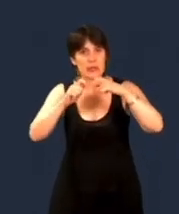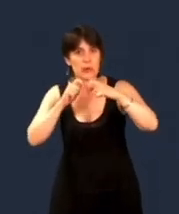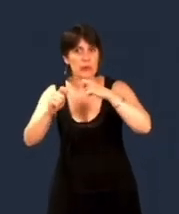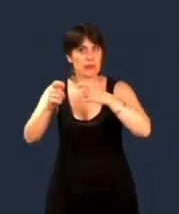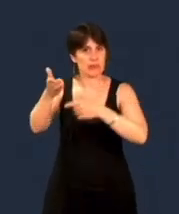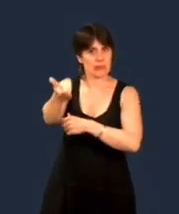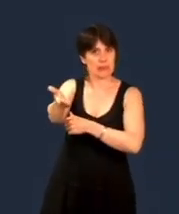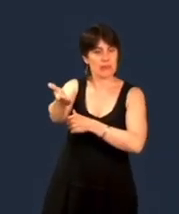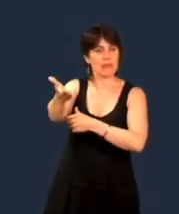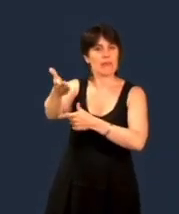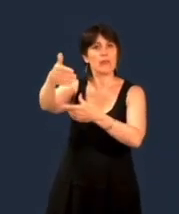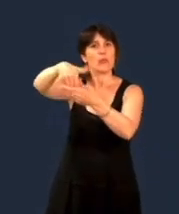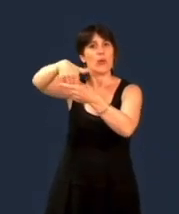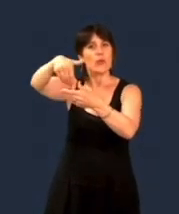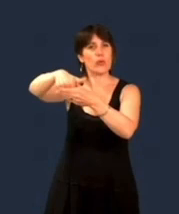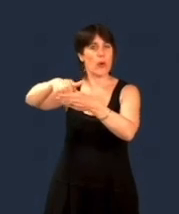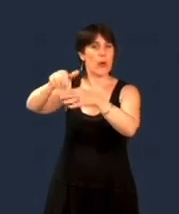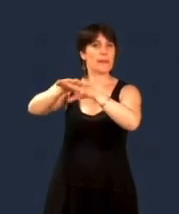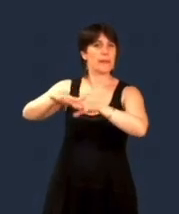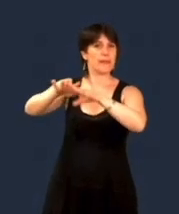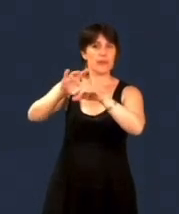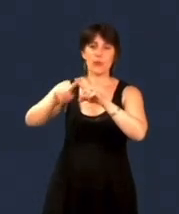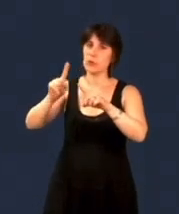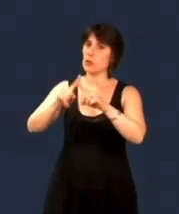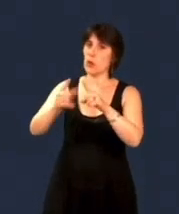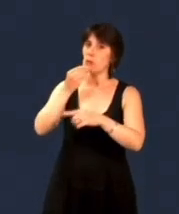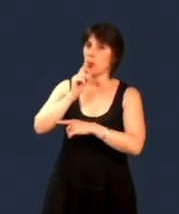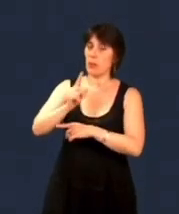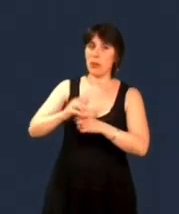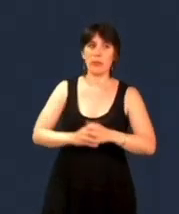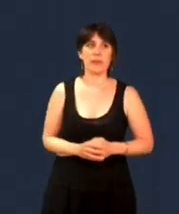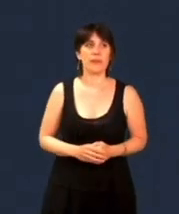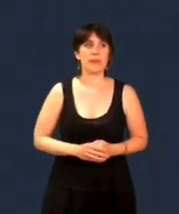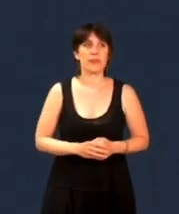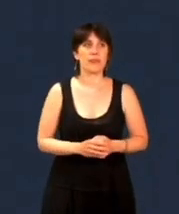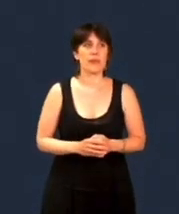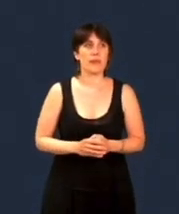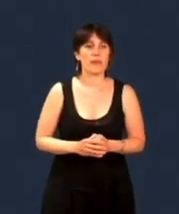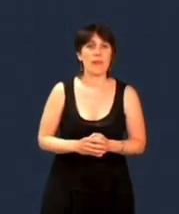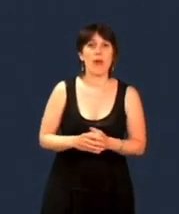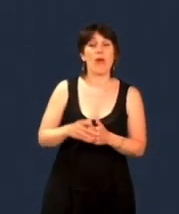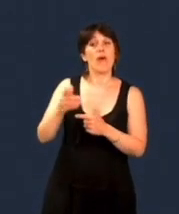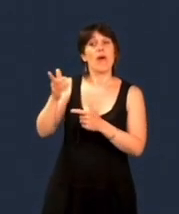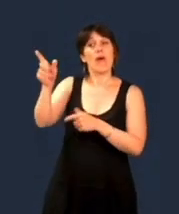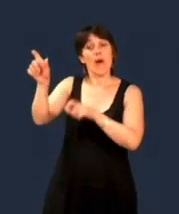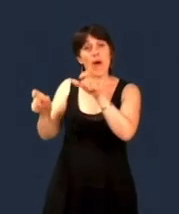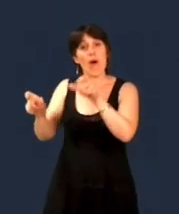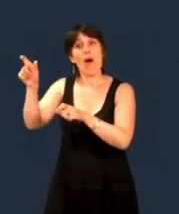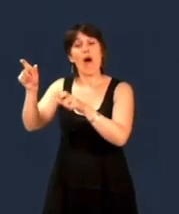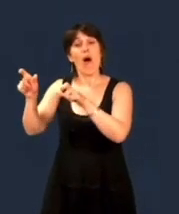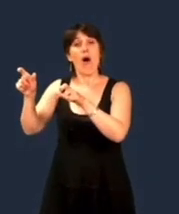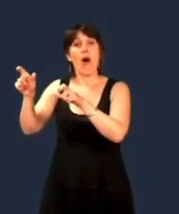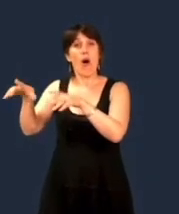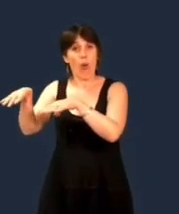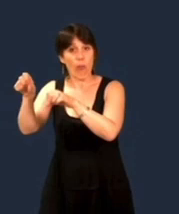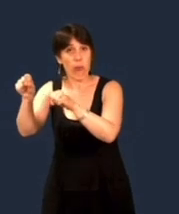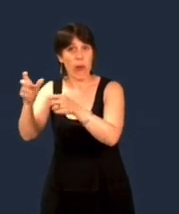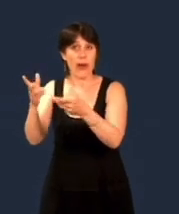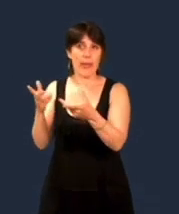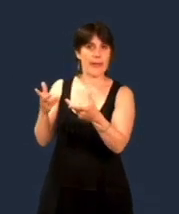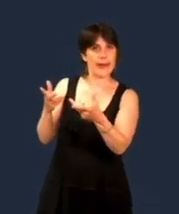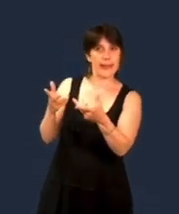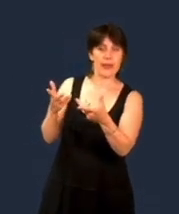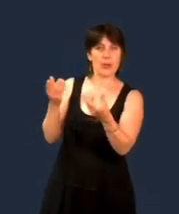'industrie pornographique. Il est donc inconcevable, outre l'aspect moral concernant la gestion de ces employés, que les contribuables de notre région